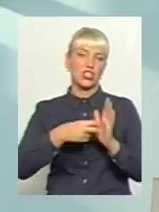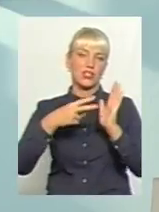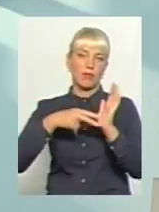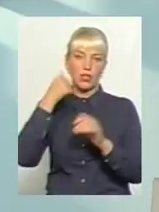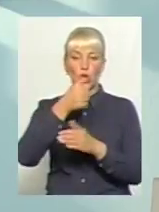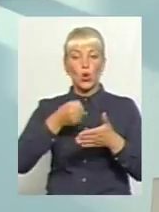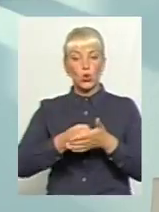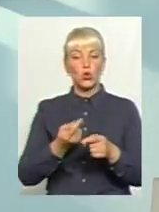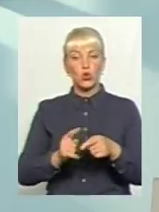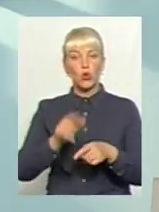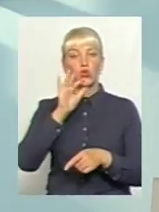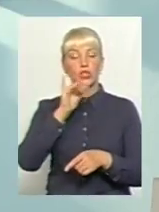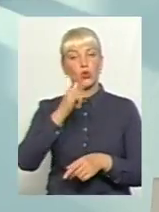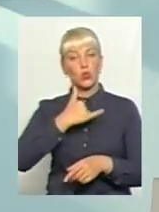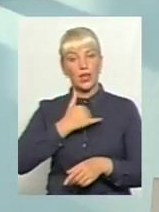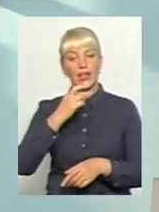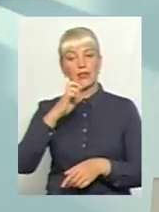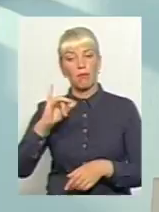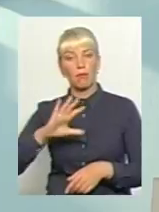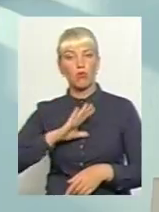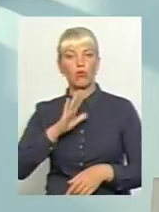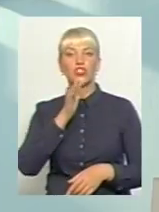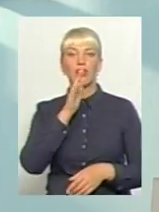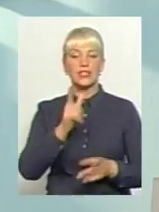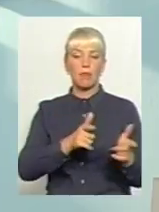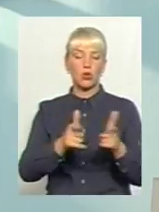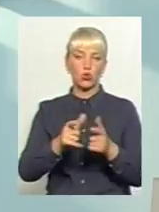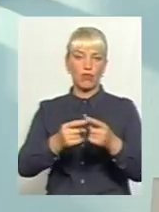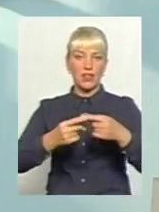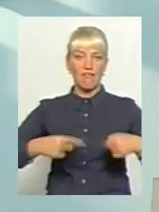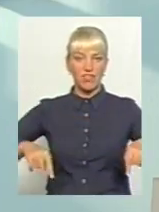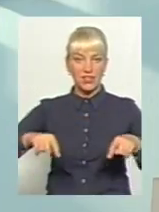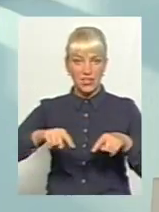Тобто до цього часу у нас був час підготувати відділення.